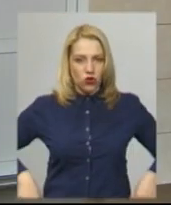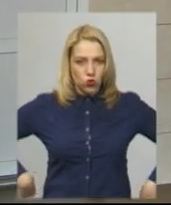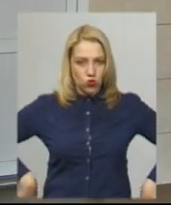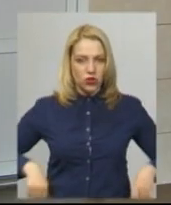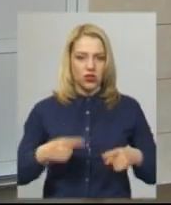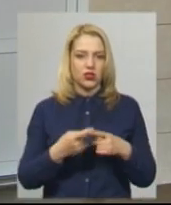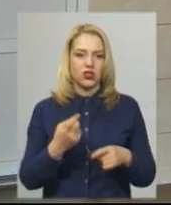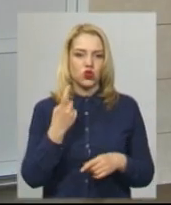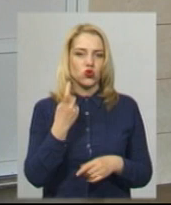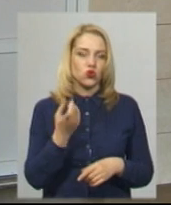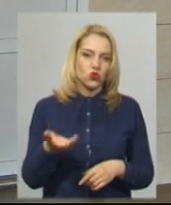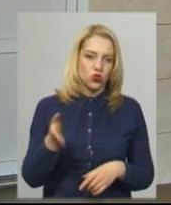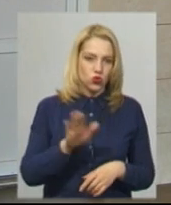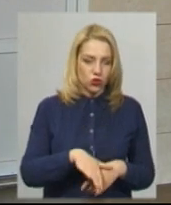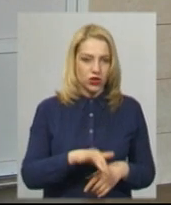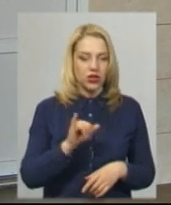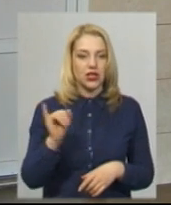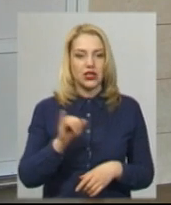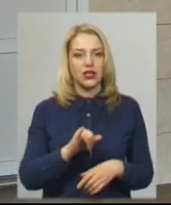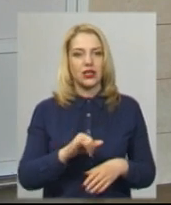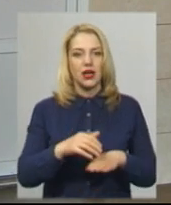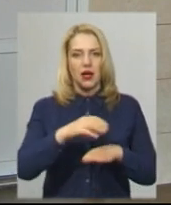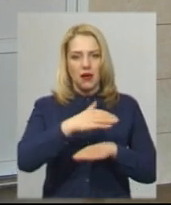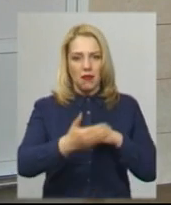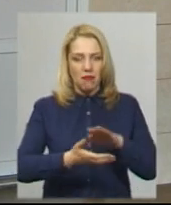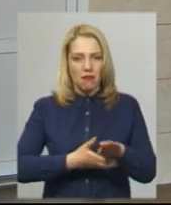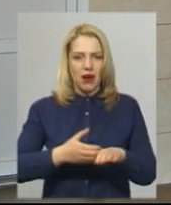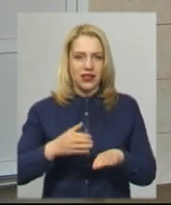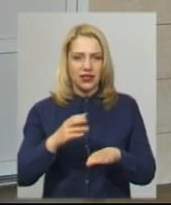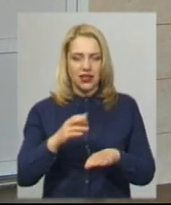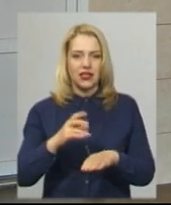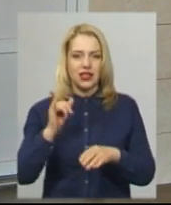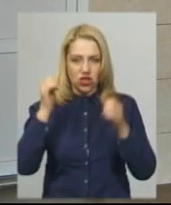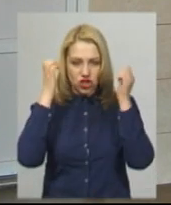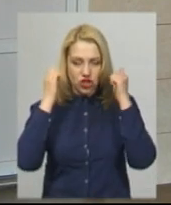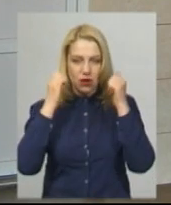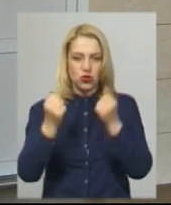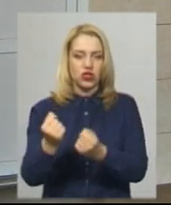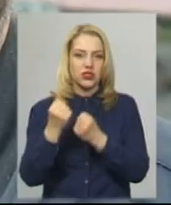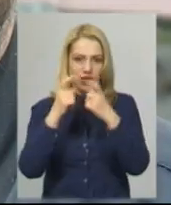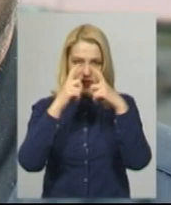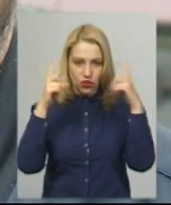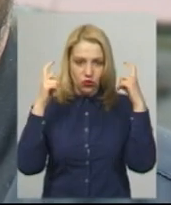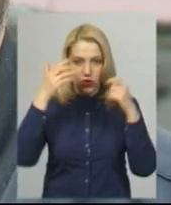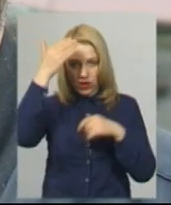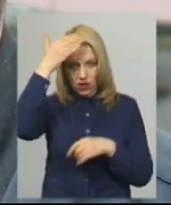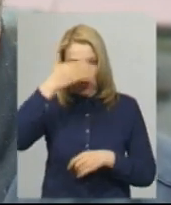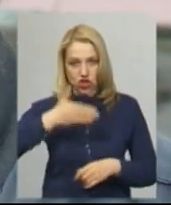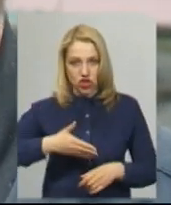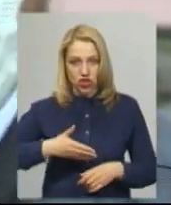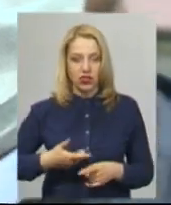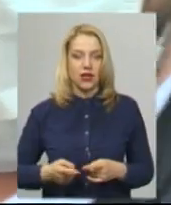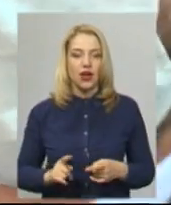кількості більше 100 штук, і бахіли, і шапочки, і захисні окуляри, і щатки. Голова